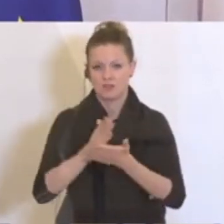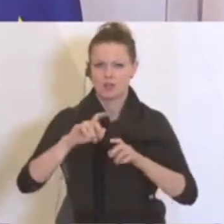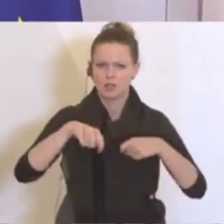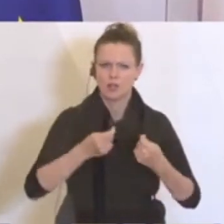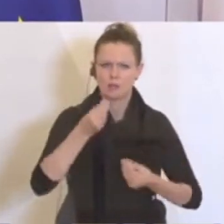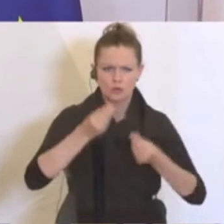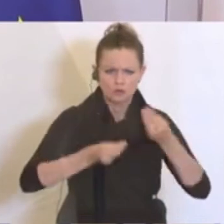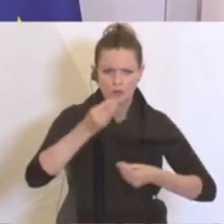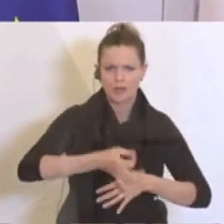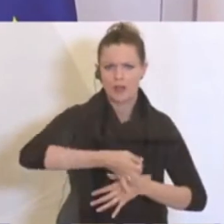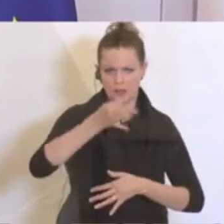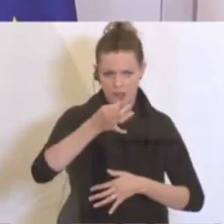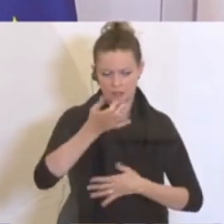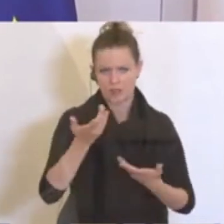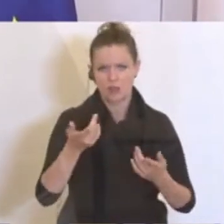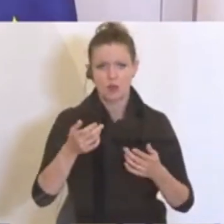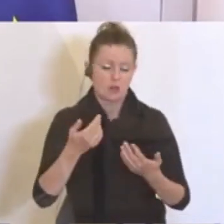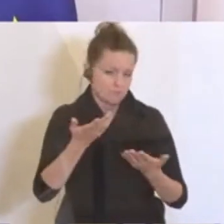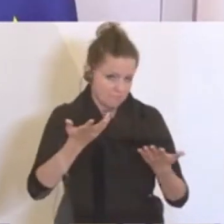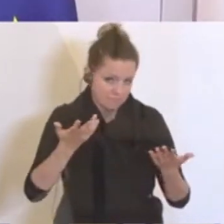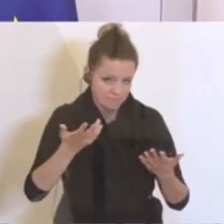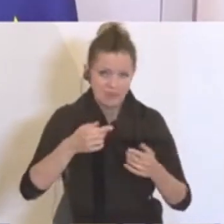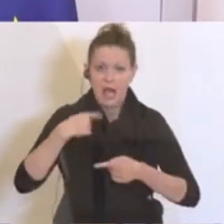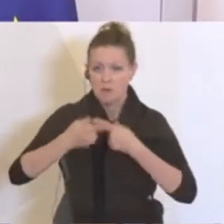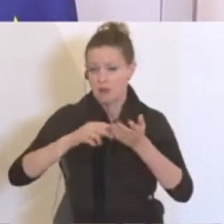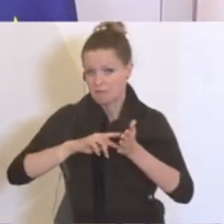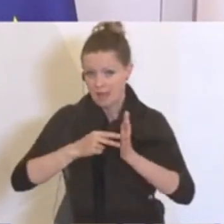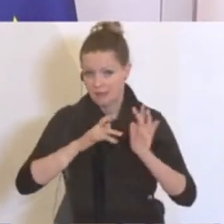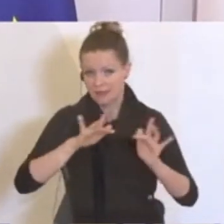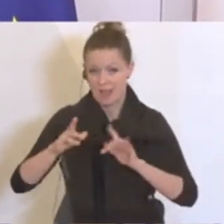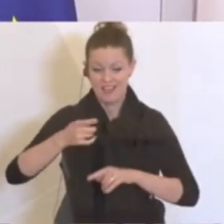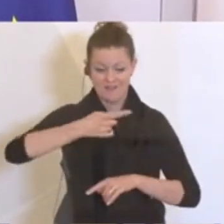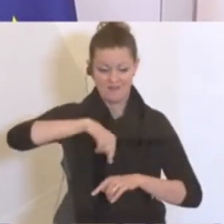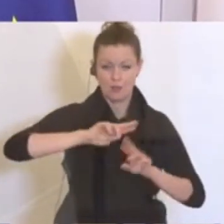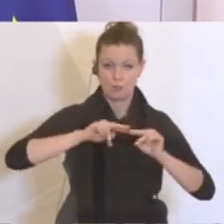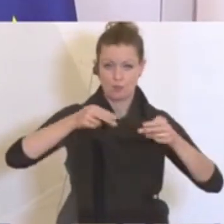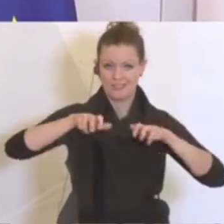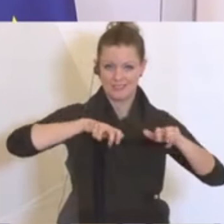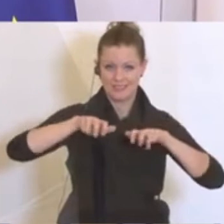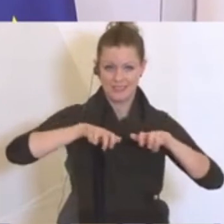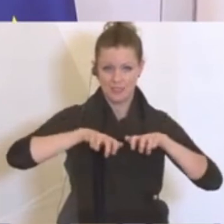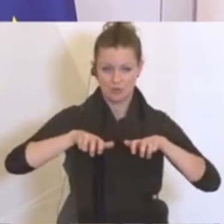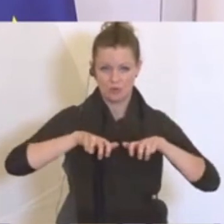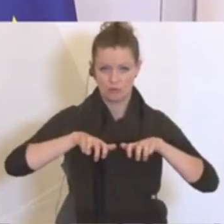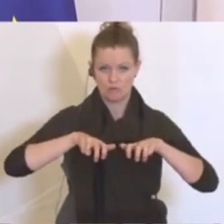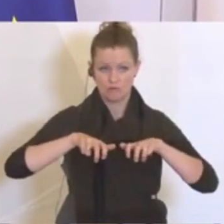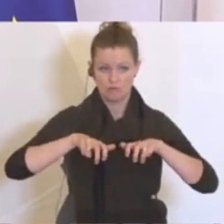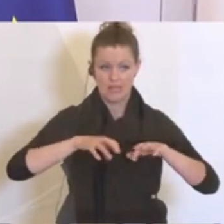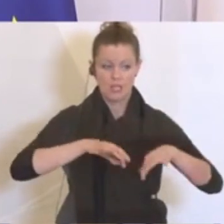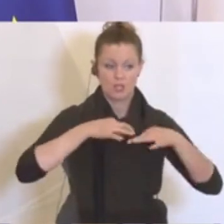und ihre, wenn Sie so wollen, auch Ablaufpläne. Wir von der Bundesregierung und beginnend beim